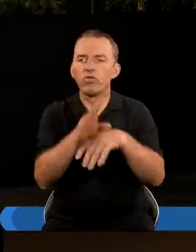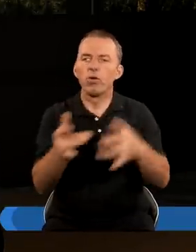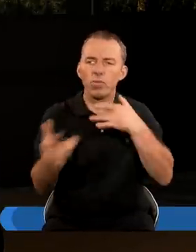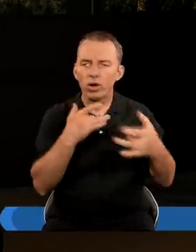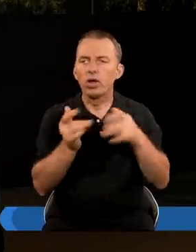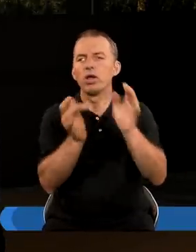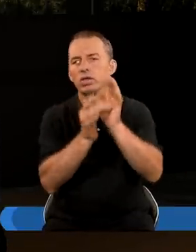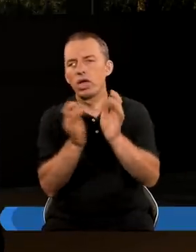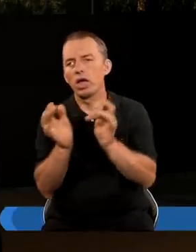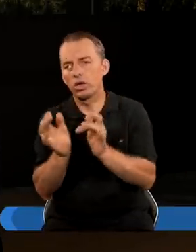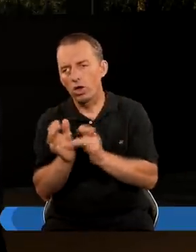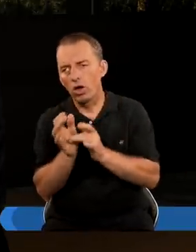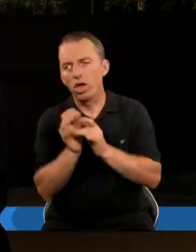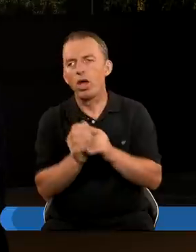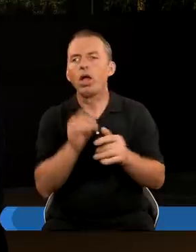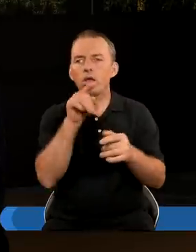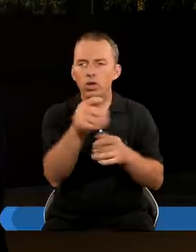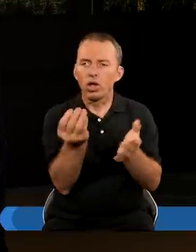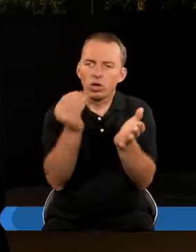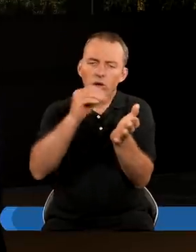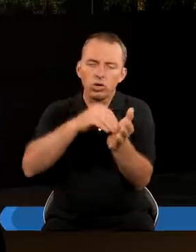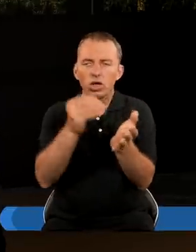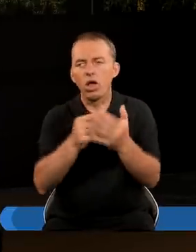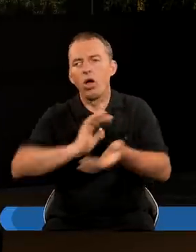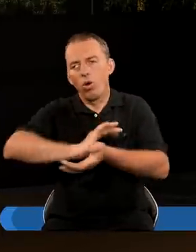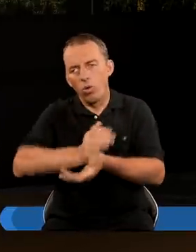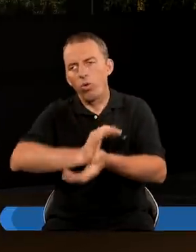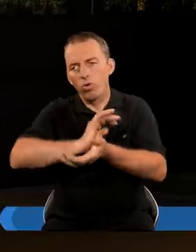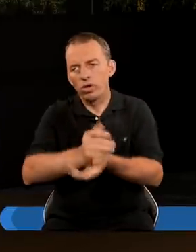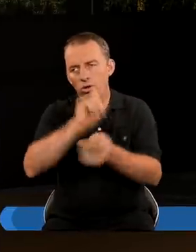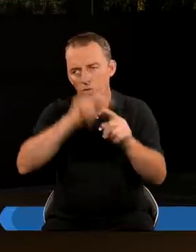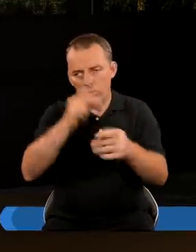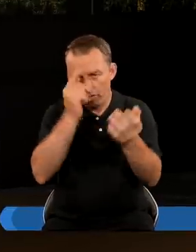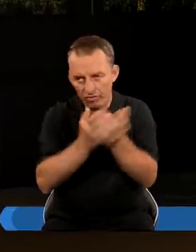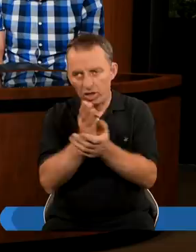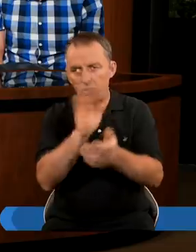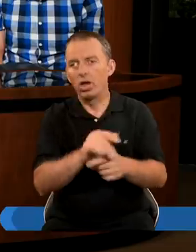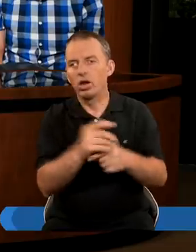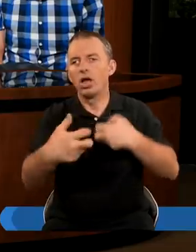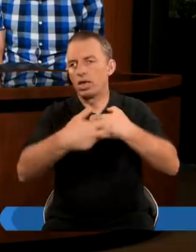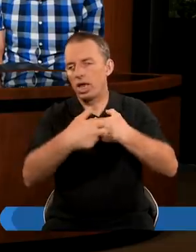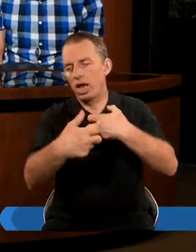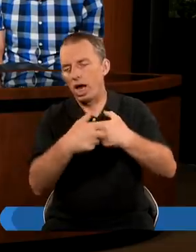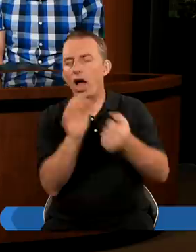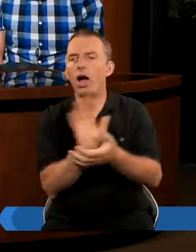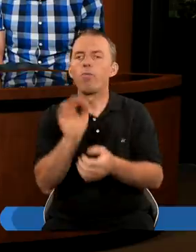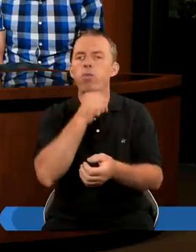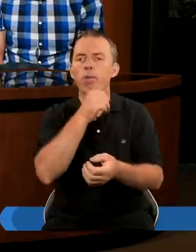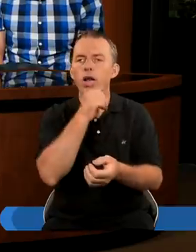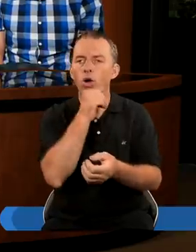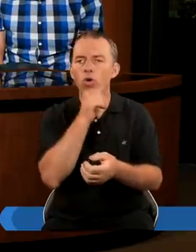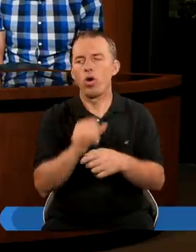I krwią męczenników Jezusowych Także jeszcze Dodatkowo Ucisk tych Którzy są wierni Bogu Czyli kolejna cecha Babilonu